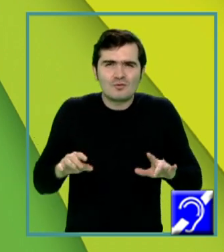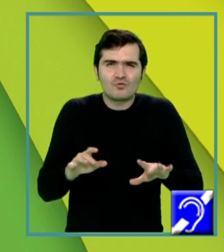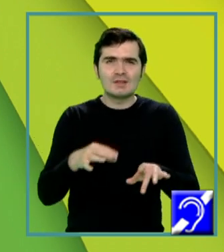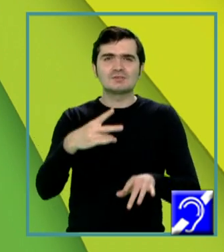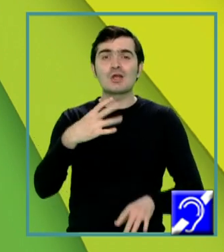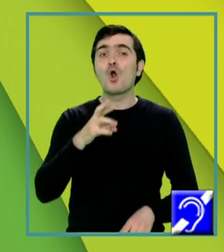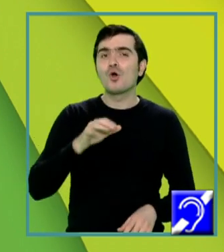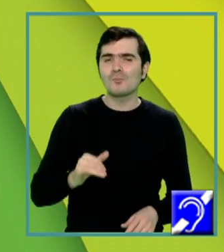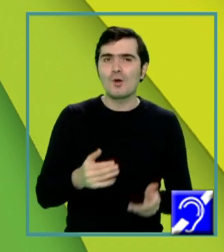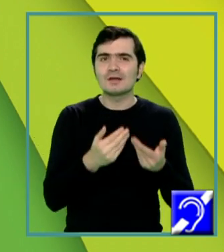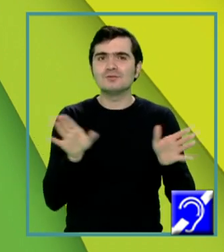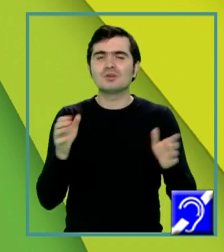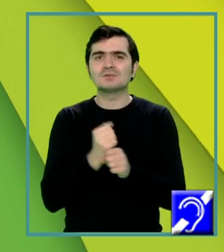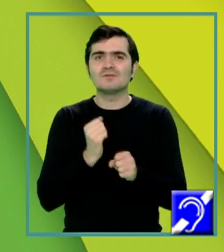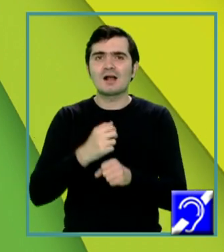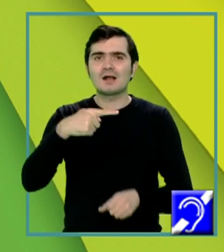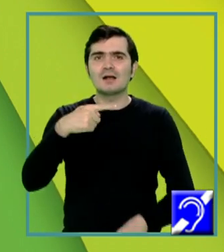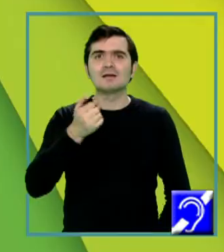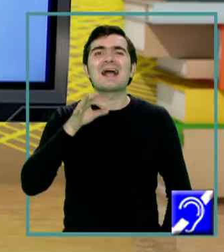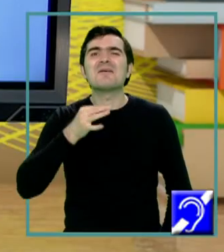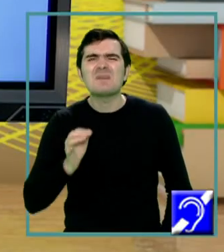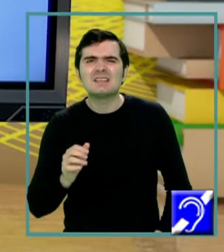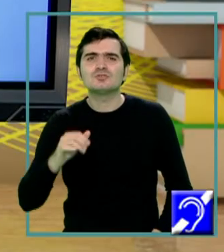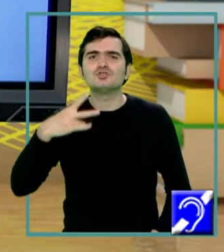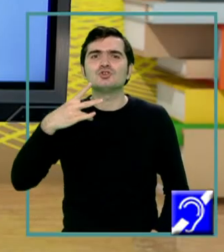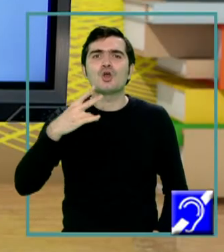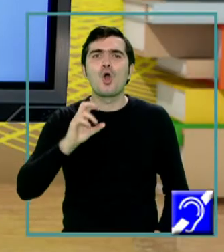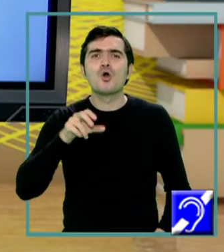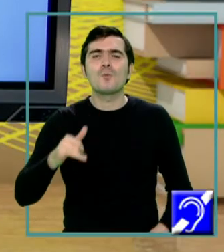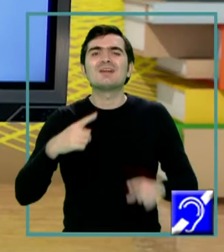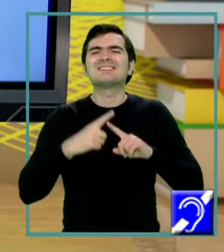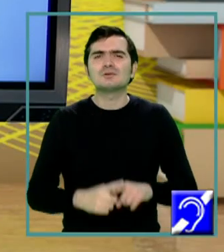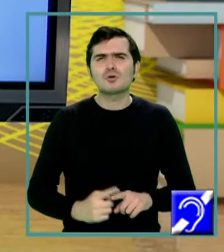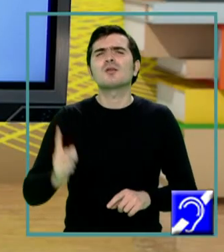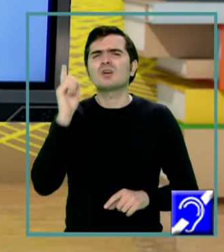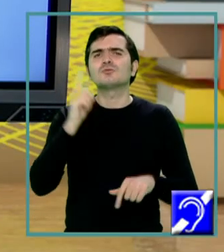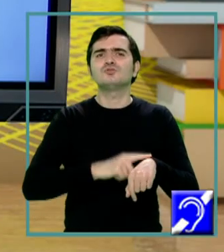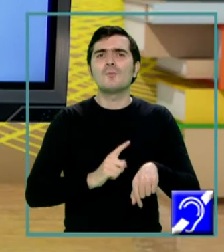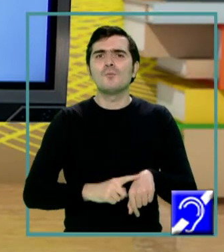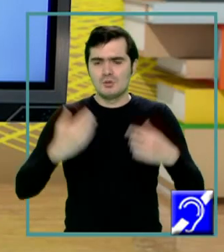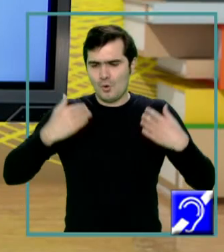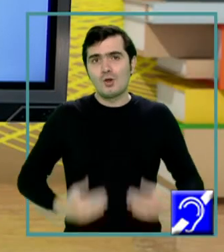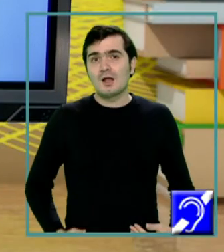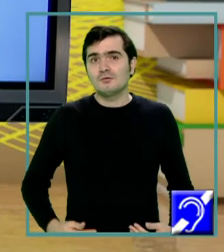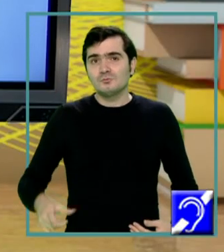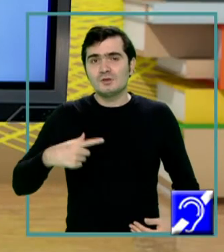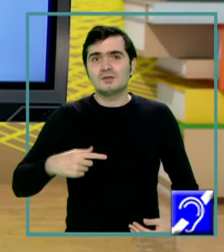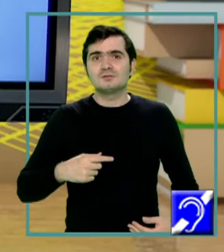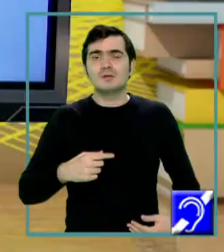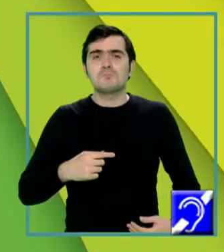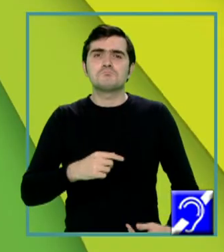să producă gameți și hormoni sexuali. Din acel moment, organismul este apt, din punct de vedere,